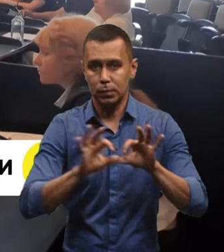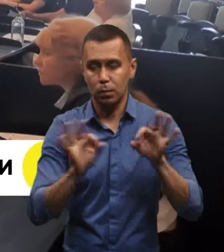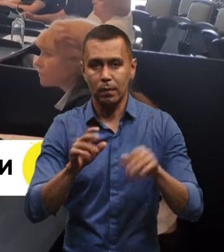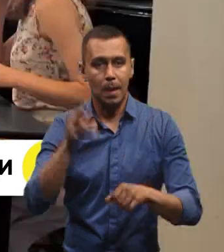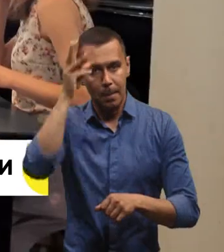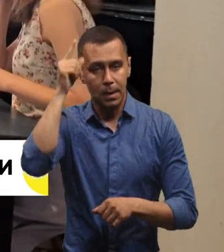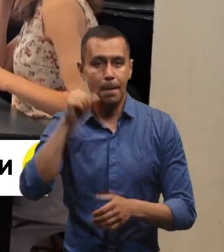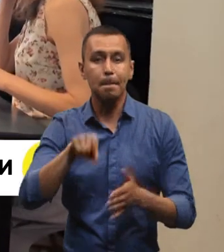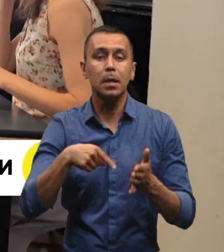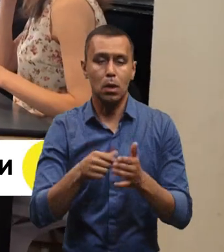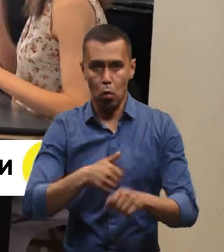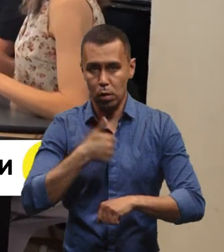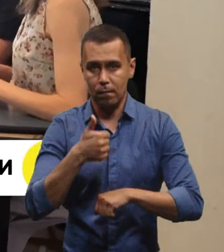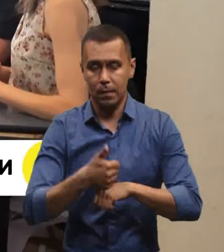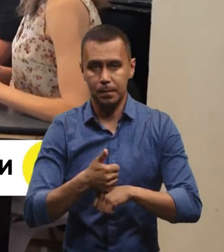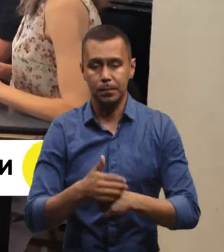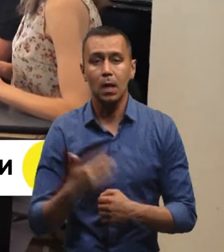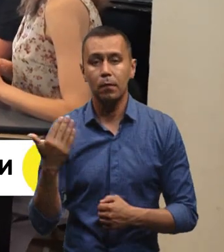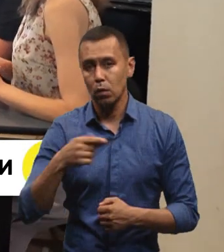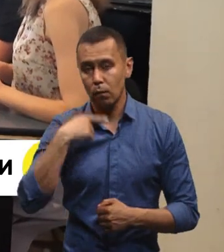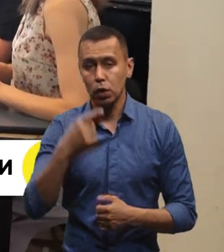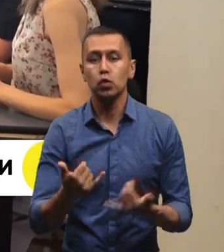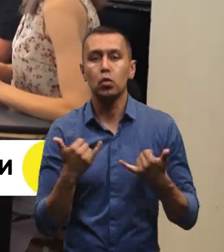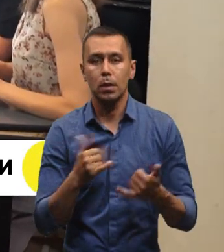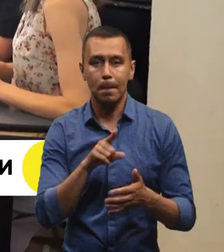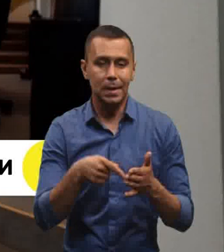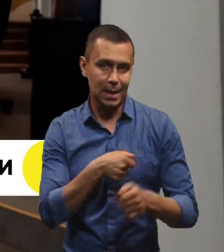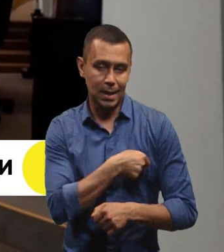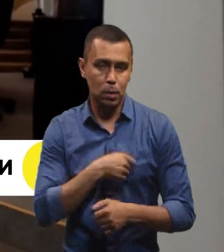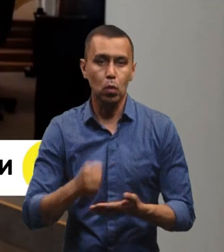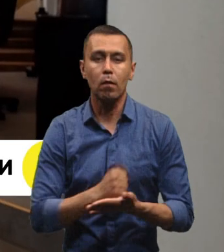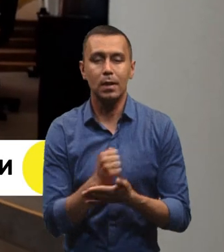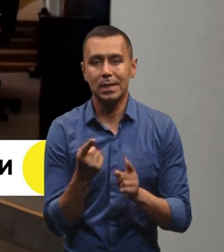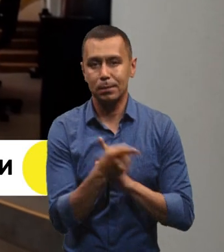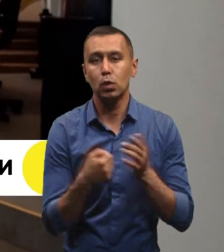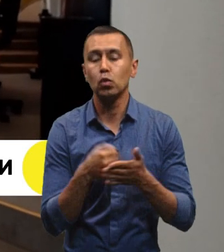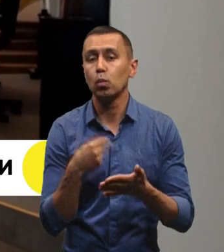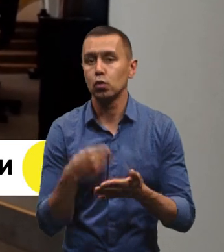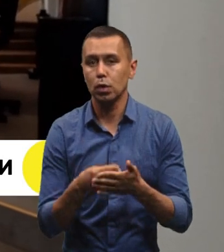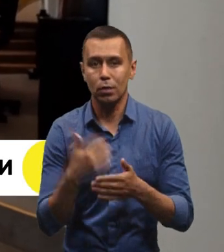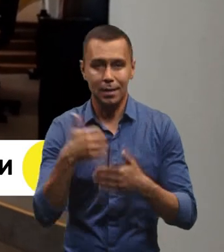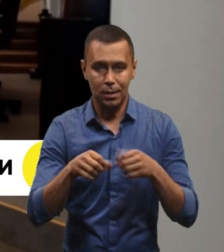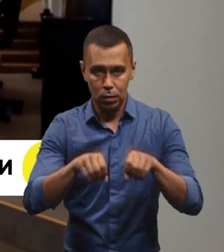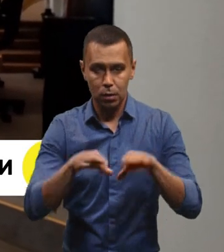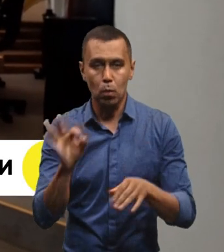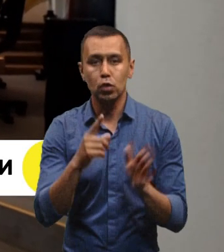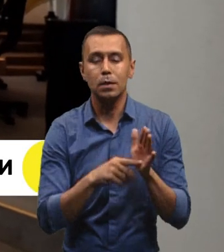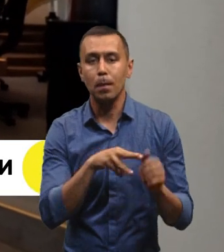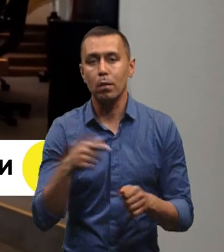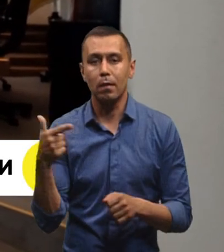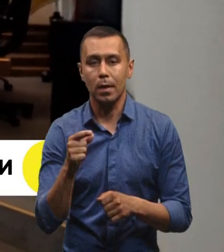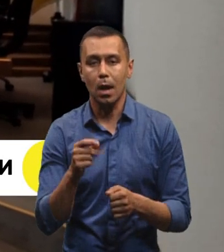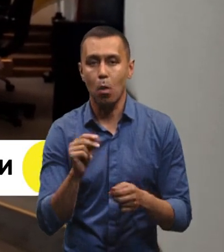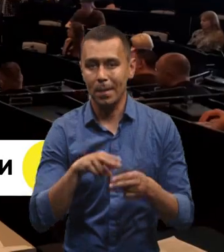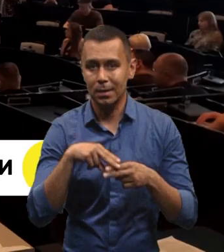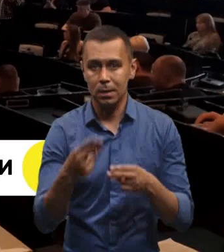хмельницький міський голова Олександр Семчишин. За його словами, сьогодні міські депутати ухвалили зміни до бюджету. Серед рішень про 6 мільйонів гривень на